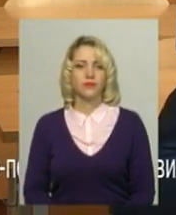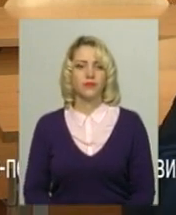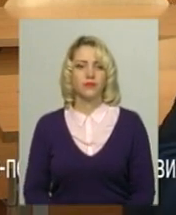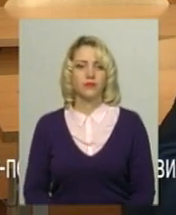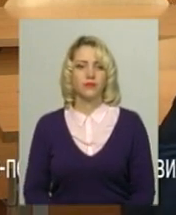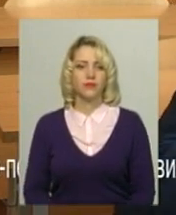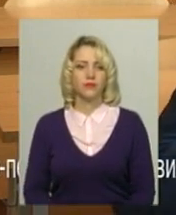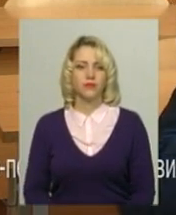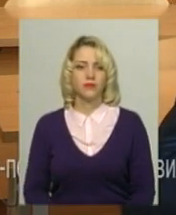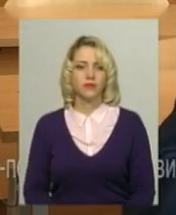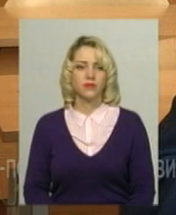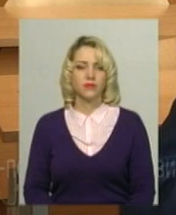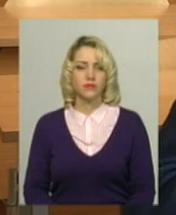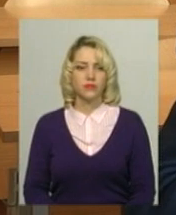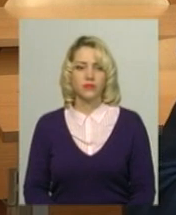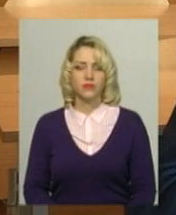власне, і все.